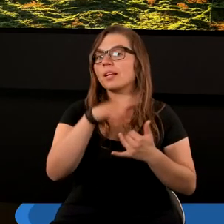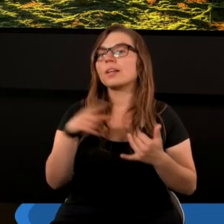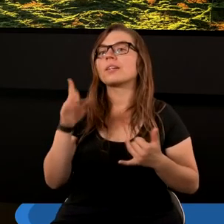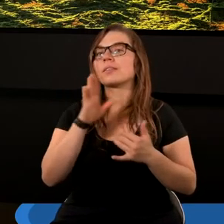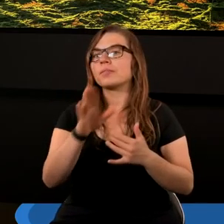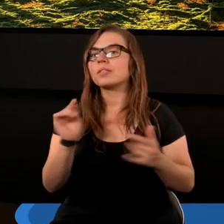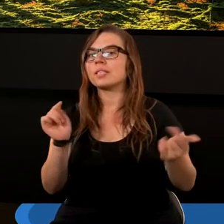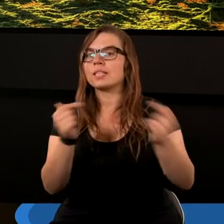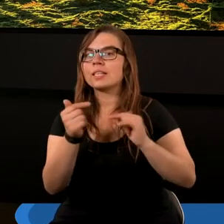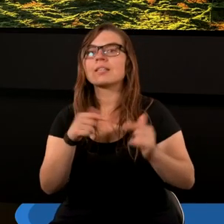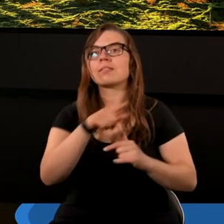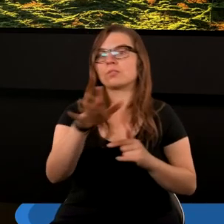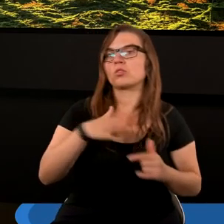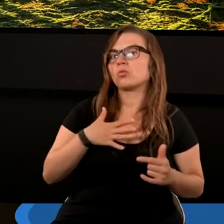dyskusja